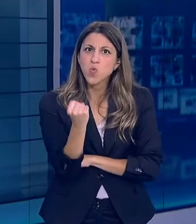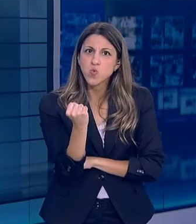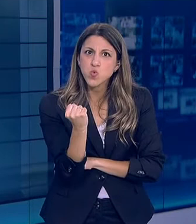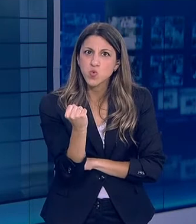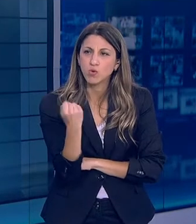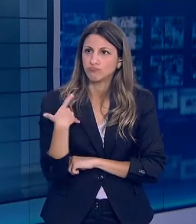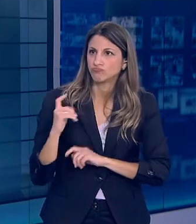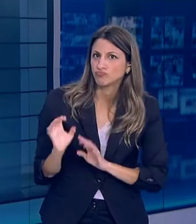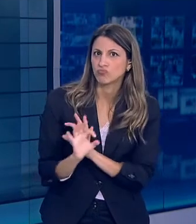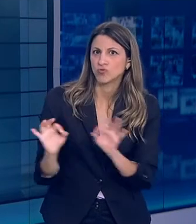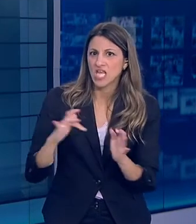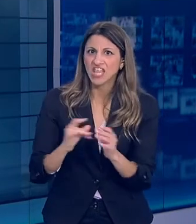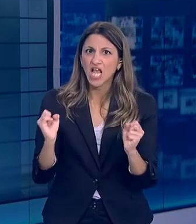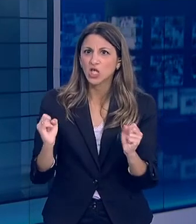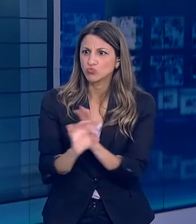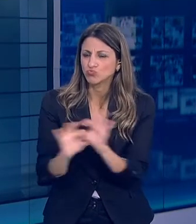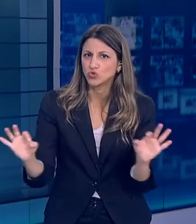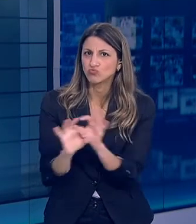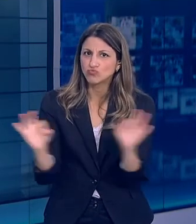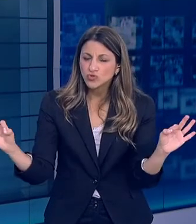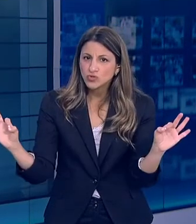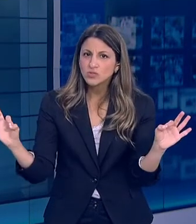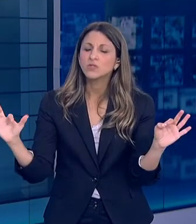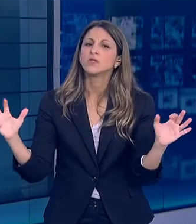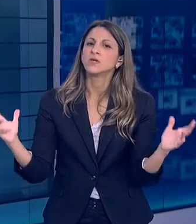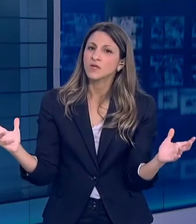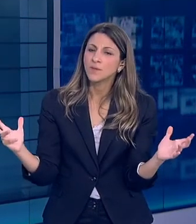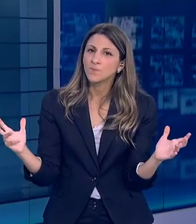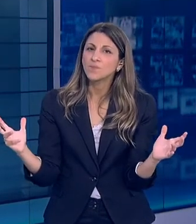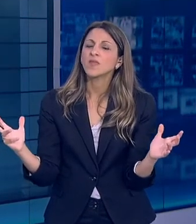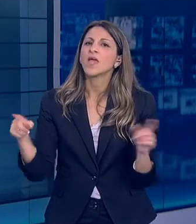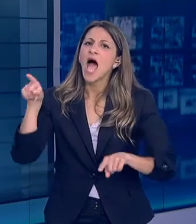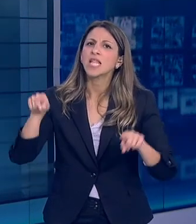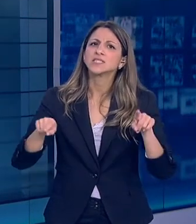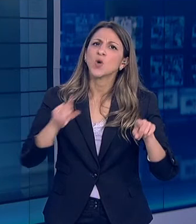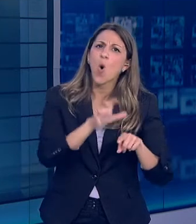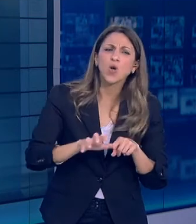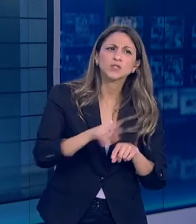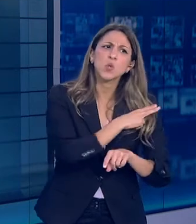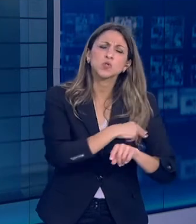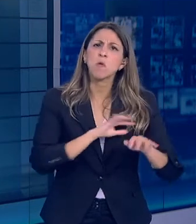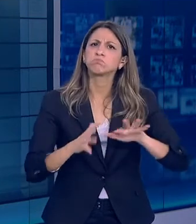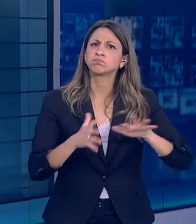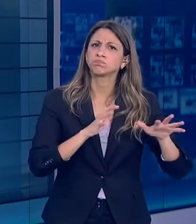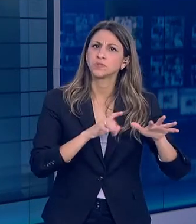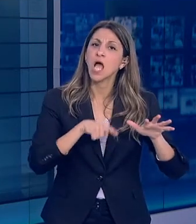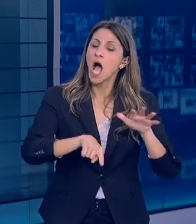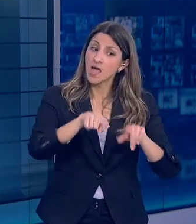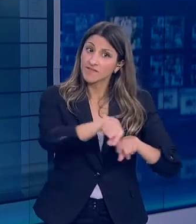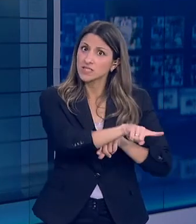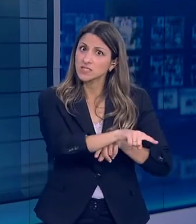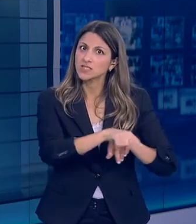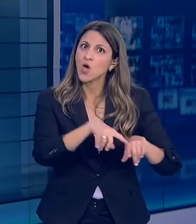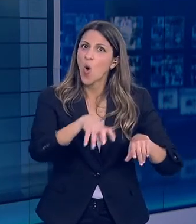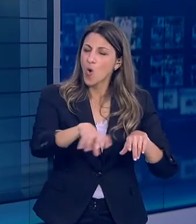Αυτή η έγκαιρη εφαρμογή των περιοριστικών μέτρων Οδήγησε σε καλύτερα αποτελέσματα Και νομίζω για μένα αυτό είναι και παραμένει το πιο σημαντικό Ότι η